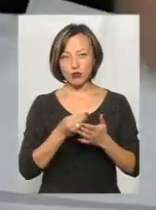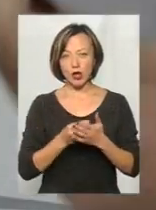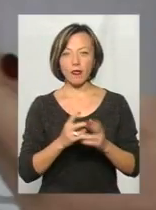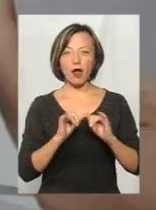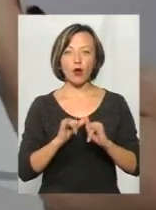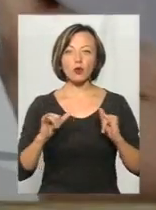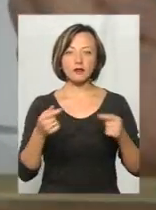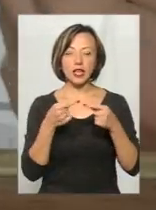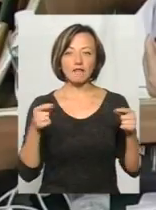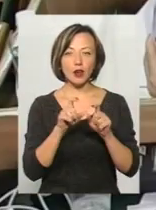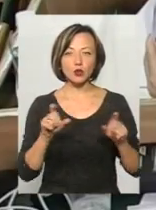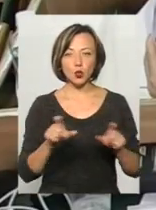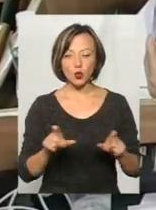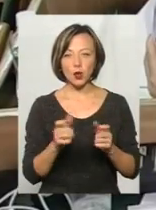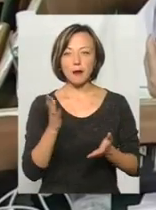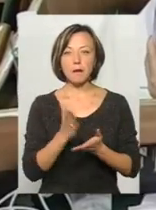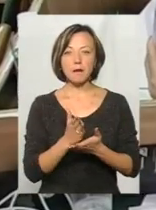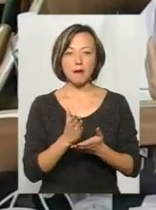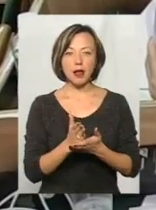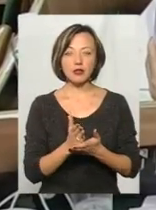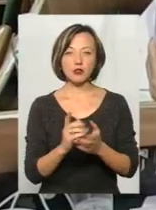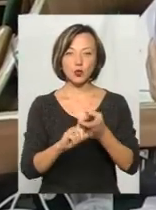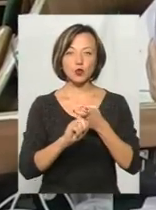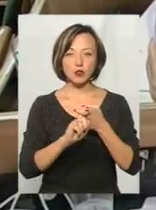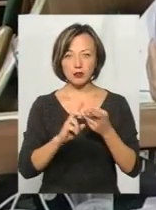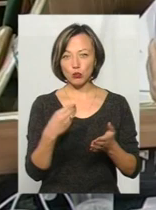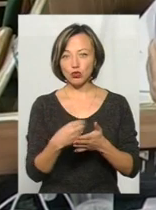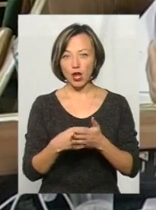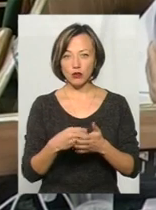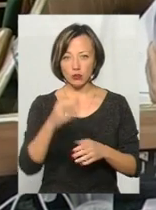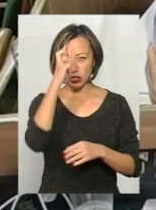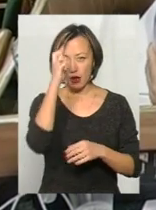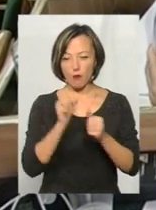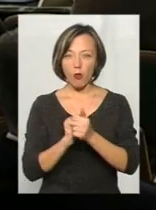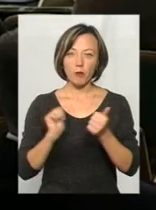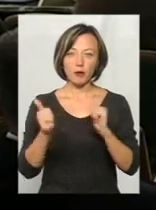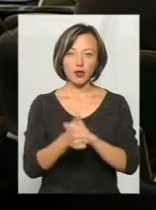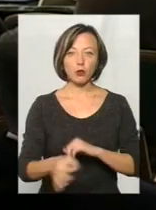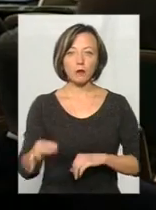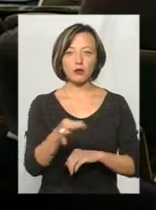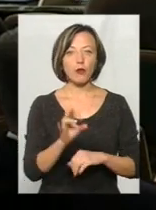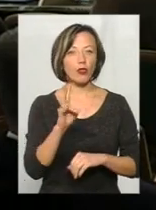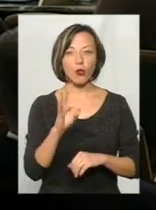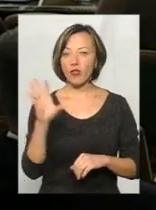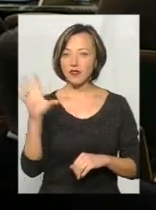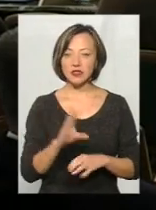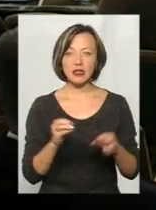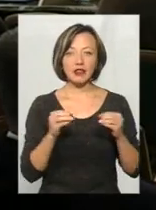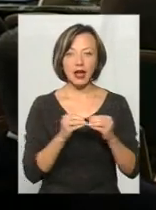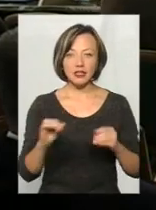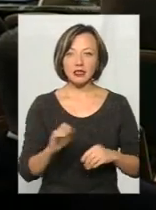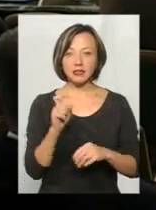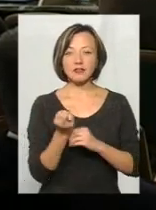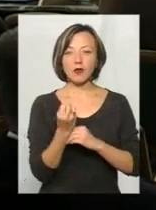розвиток інфраструктури та мати прямі стосунки сказної держави в обхід обласного бюджету. Проте не всі, лише 10 із